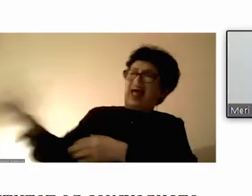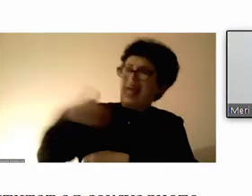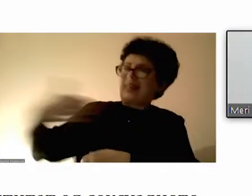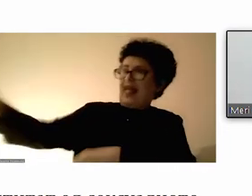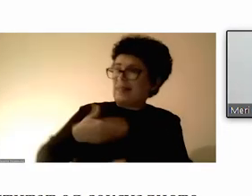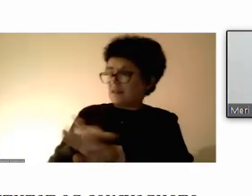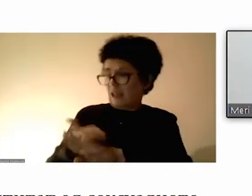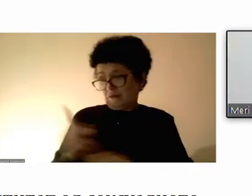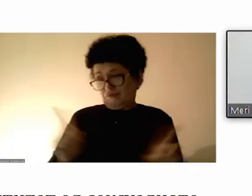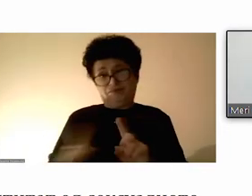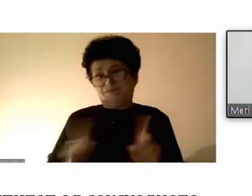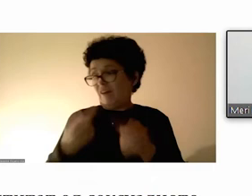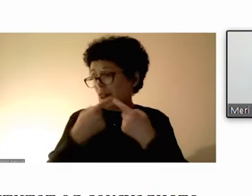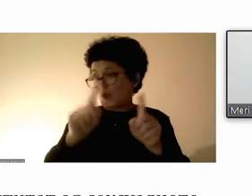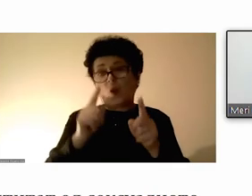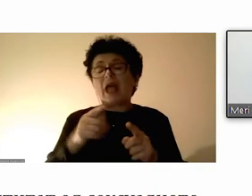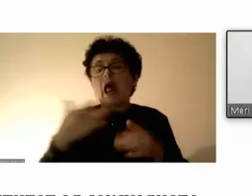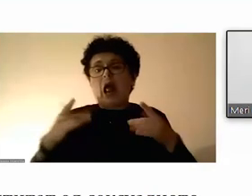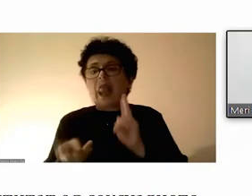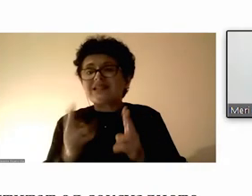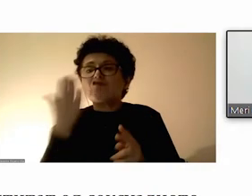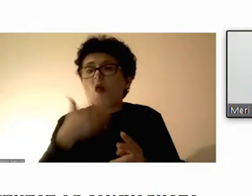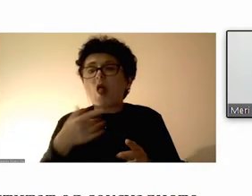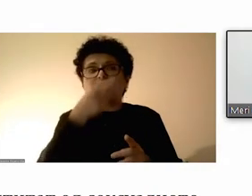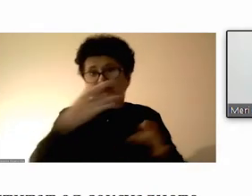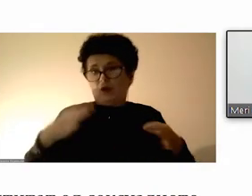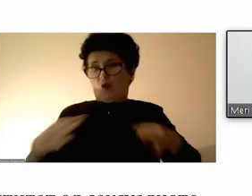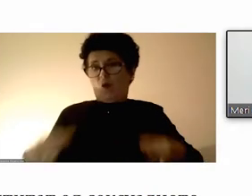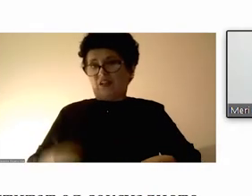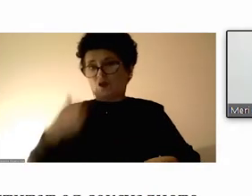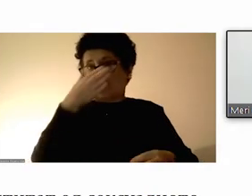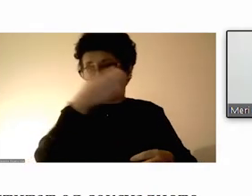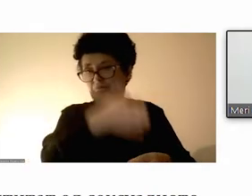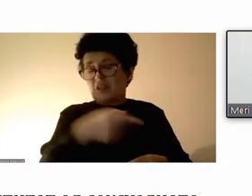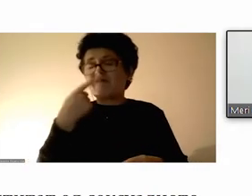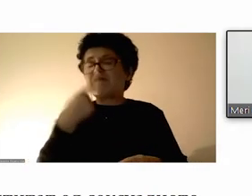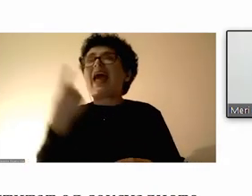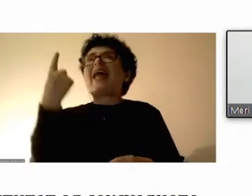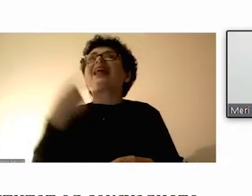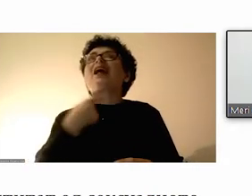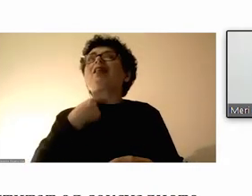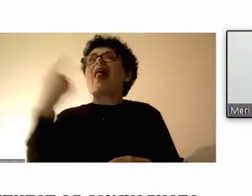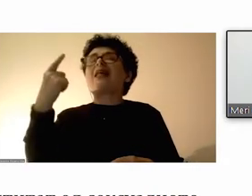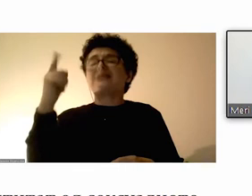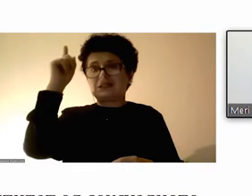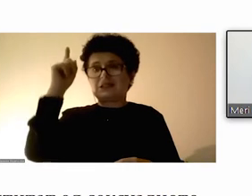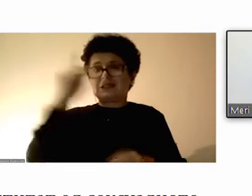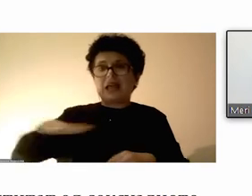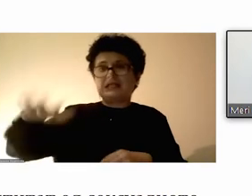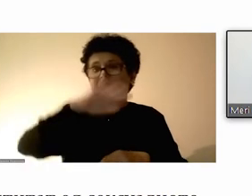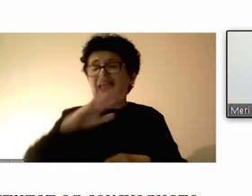истражување по маѓу наставниците, која ни зборува за една едногласност дека